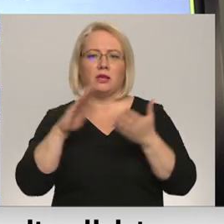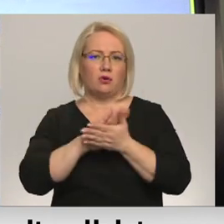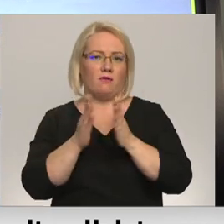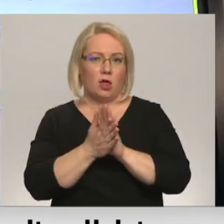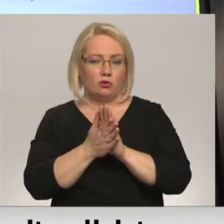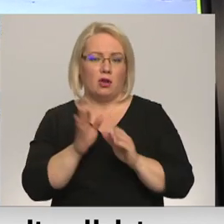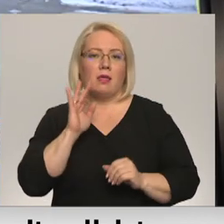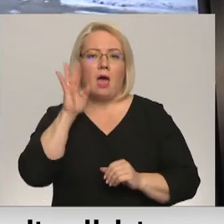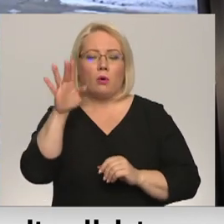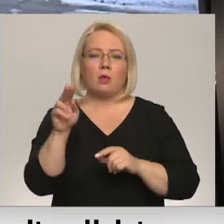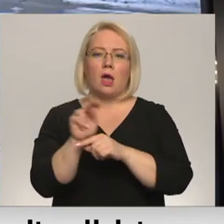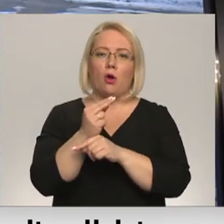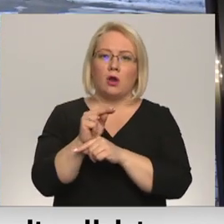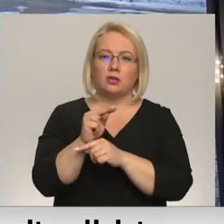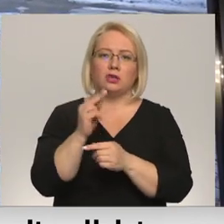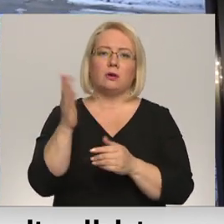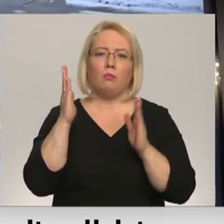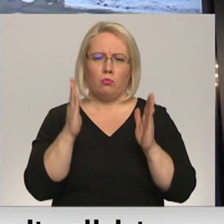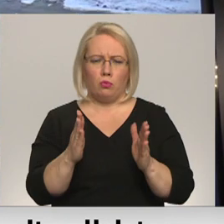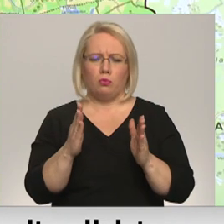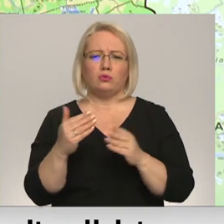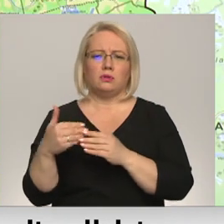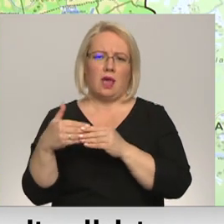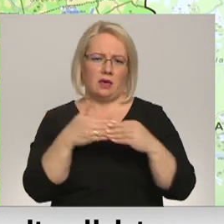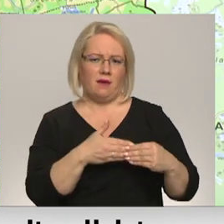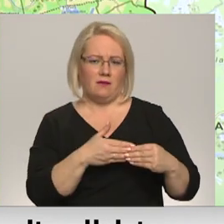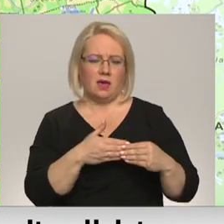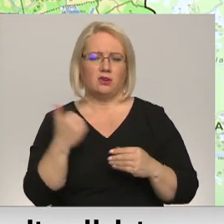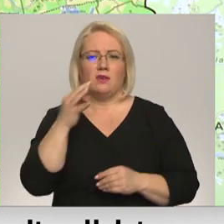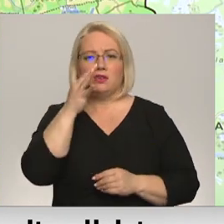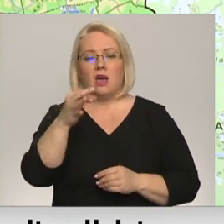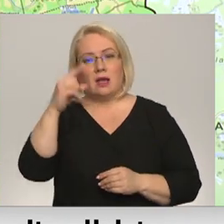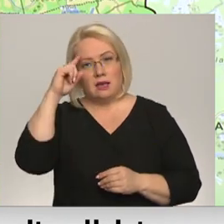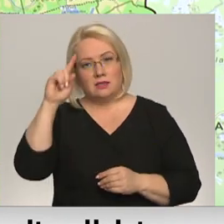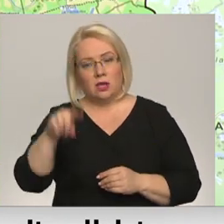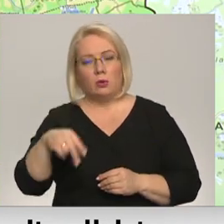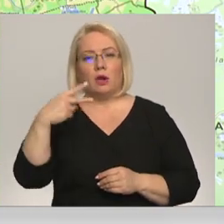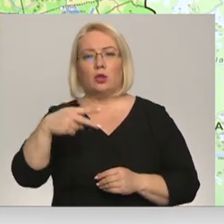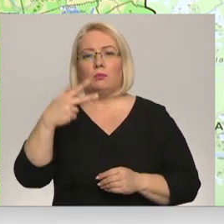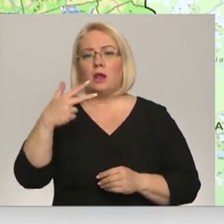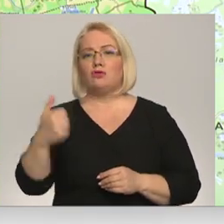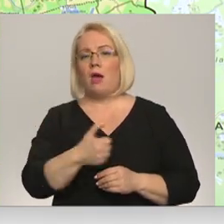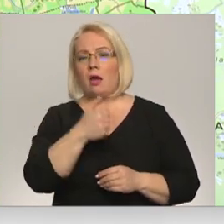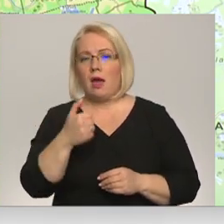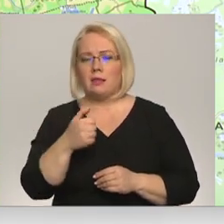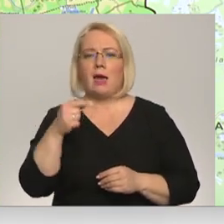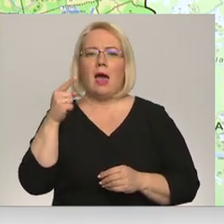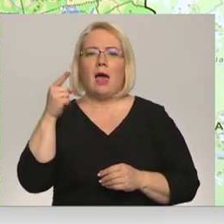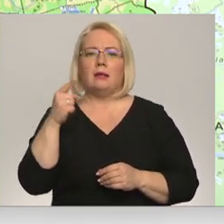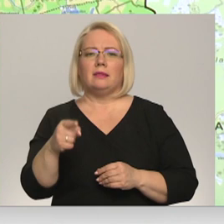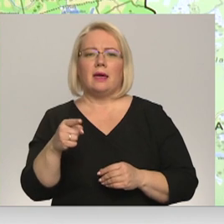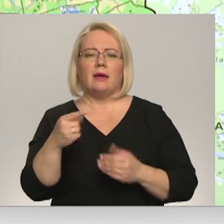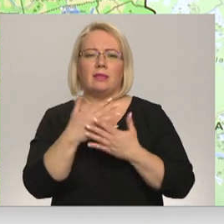Nākotnē korekcijas gan noteikti nākšoties ievies. Zinot, ka 23. gadā arī šie atskurbināšanas